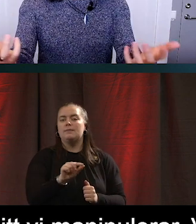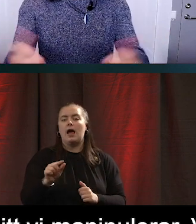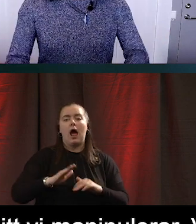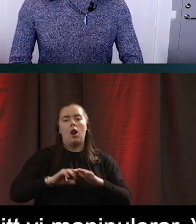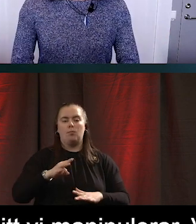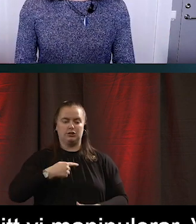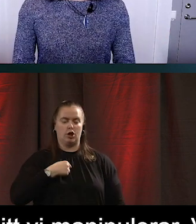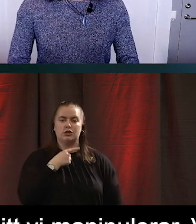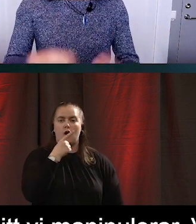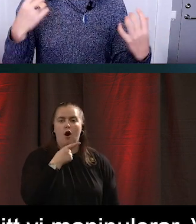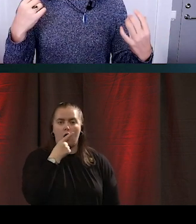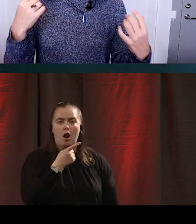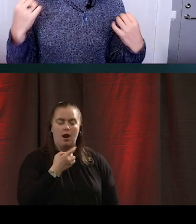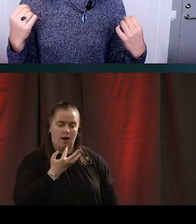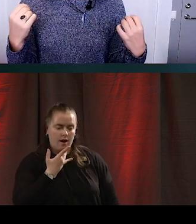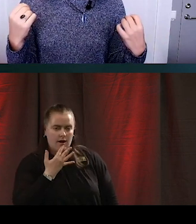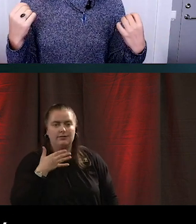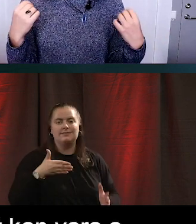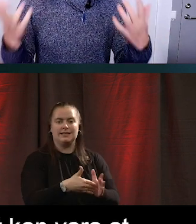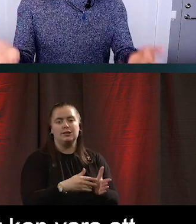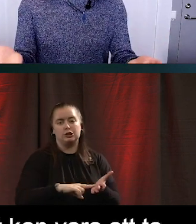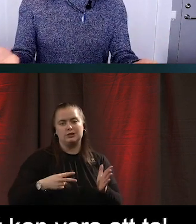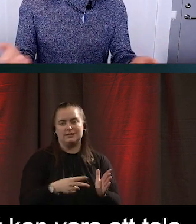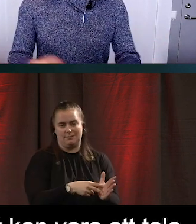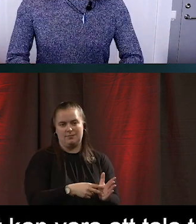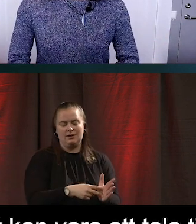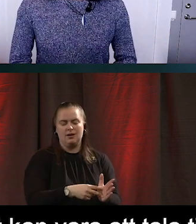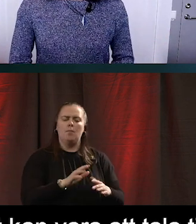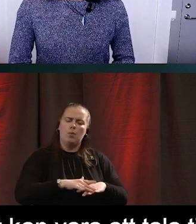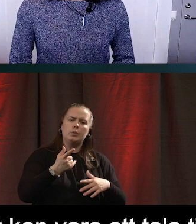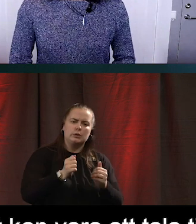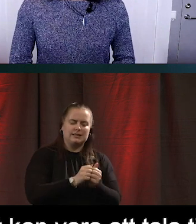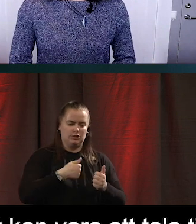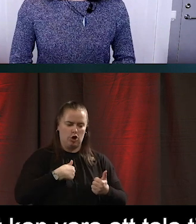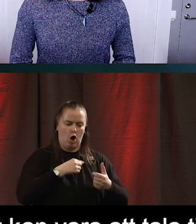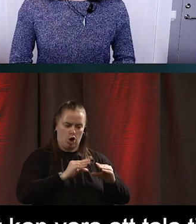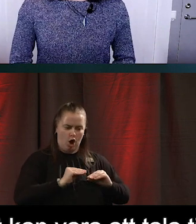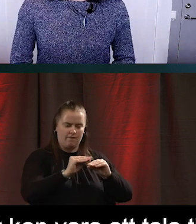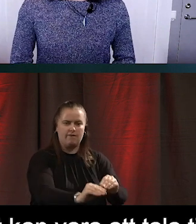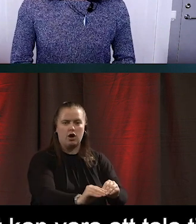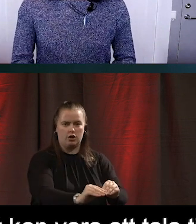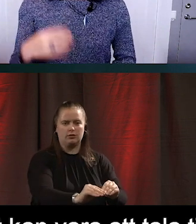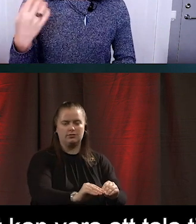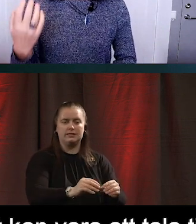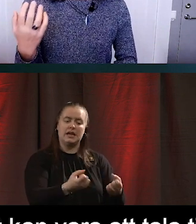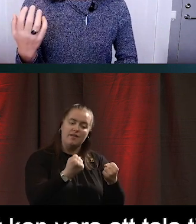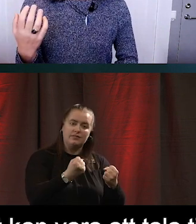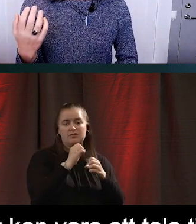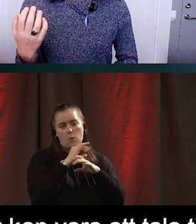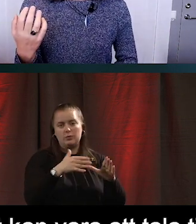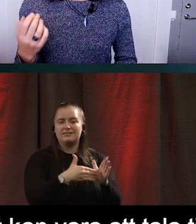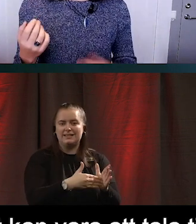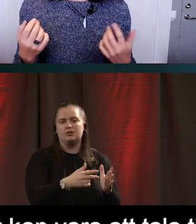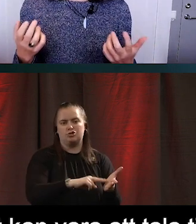vi talar till systemet. Så någonting gör att vi överför kraft eller information till det här systemet. Och här börjar det